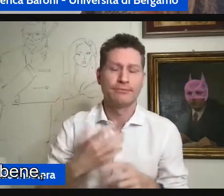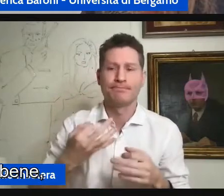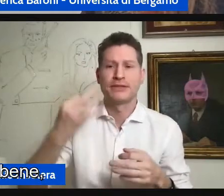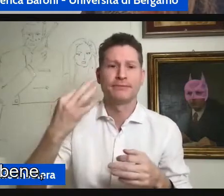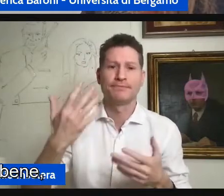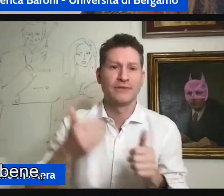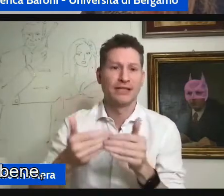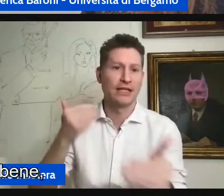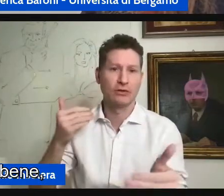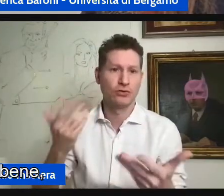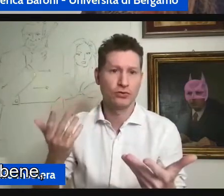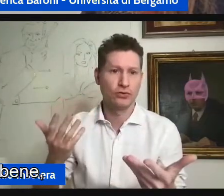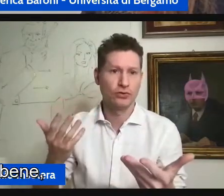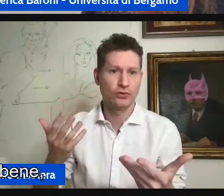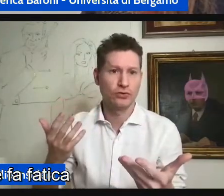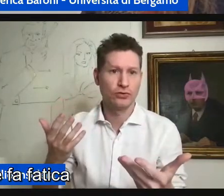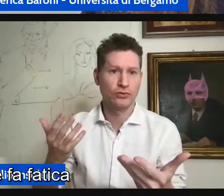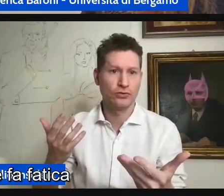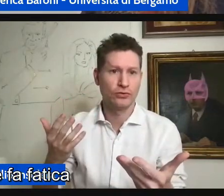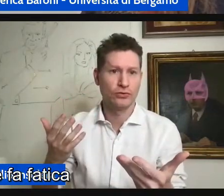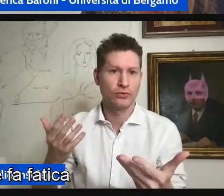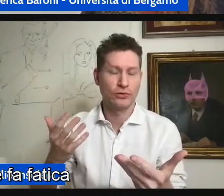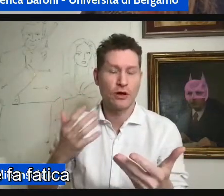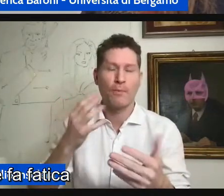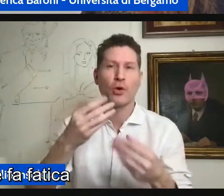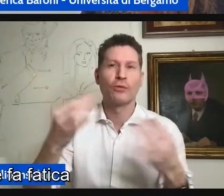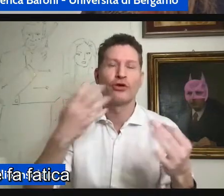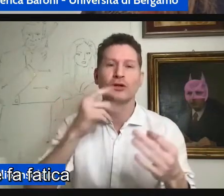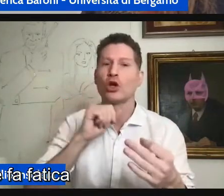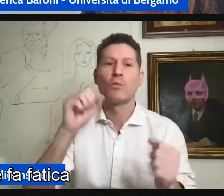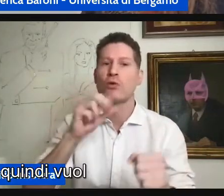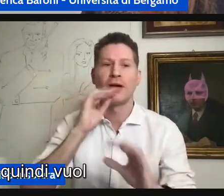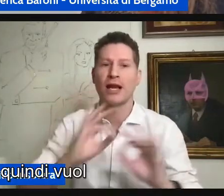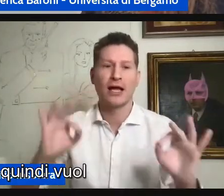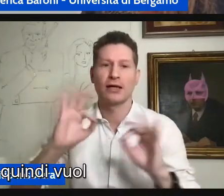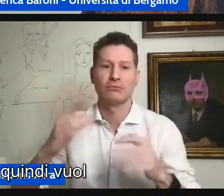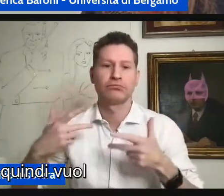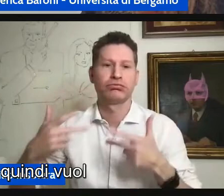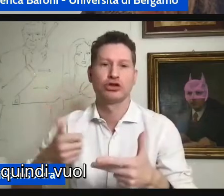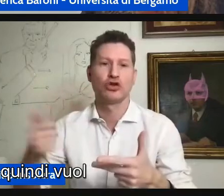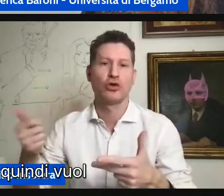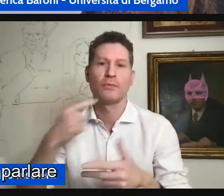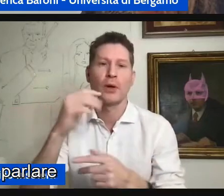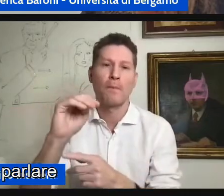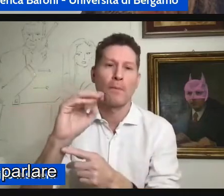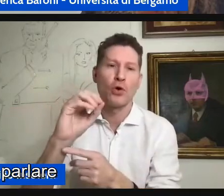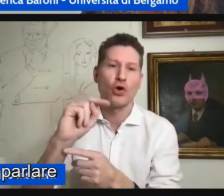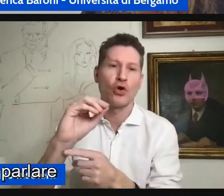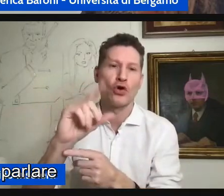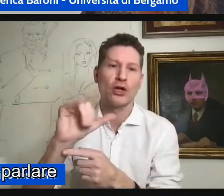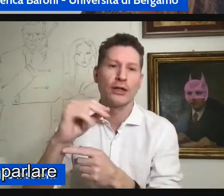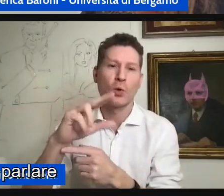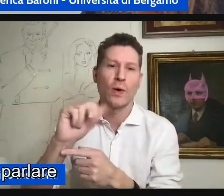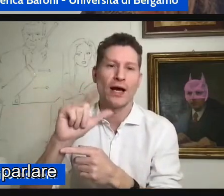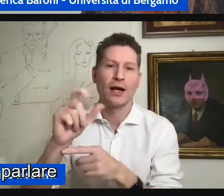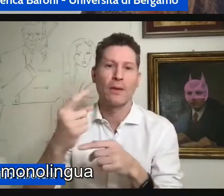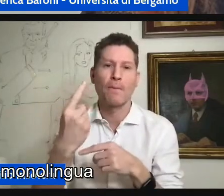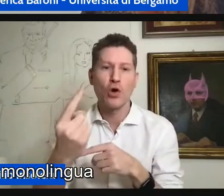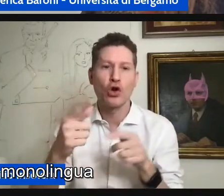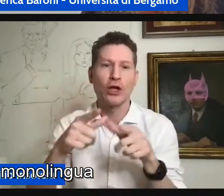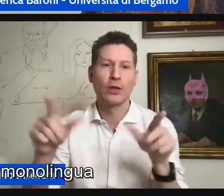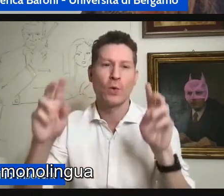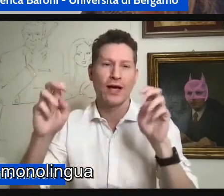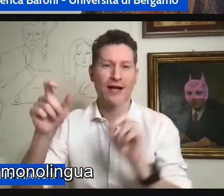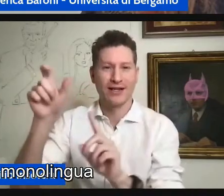segna molto bene ma non labializza e fa fatica anche nell'italiano e quindi vuol dire che non può parlare lì si segna solo